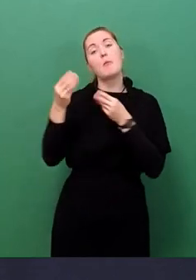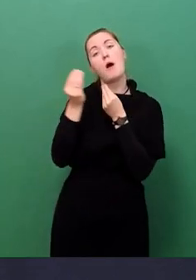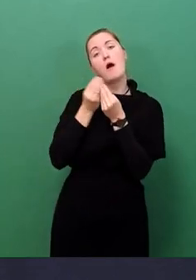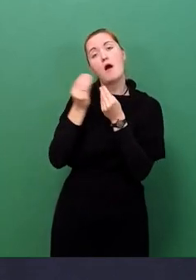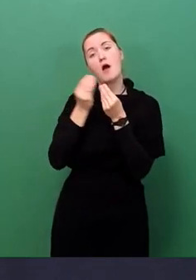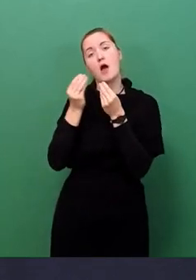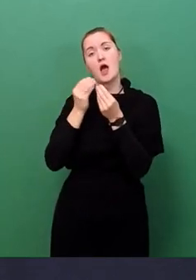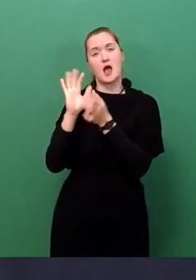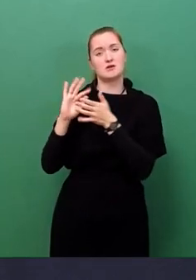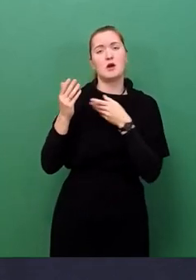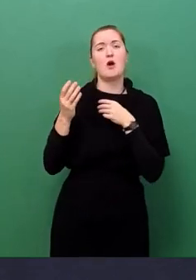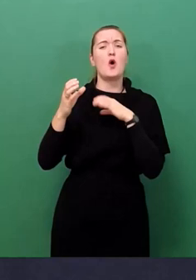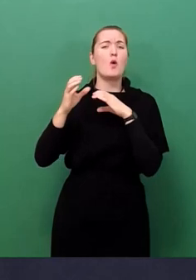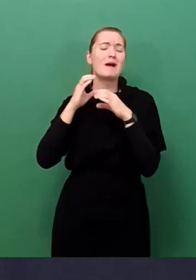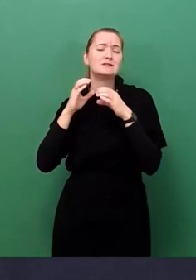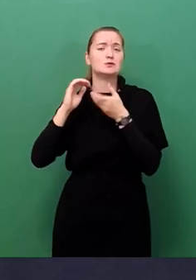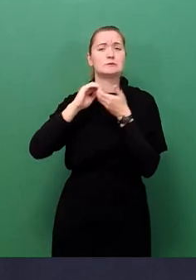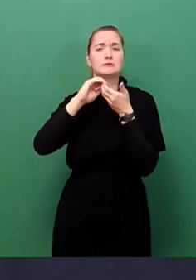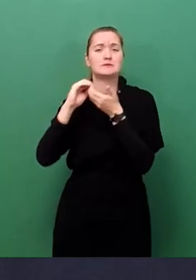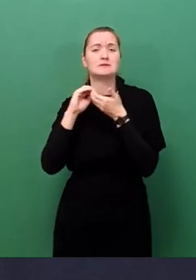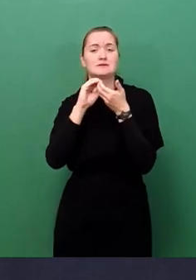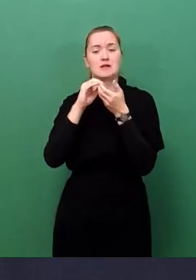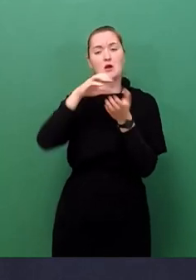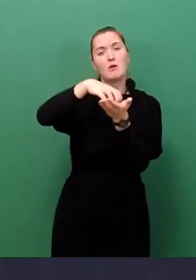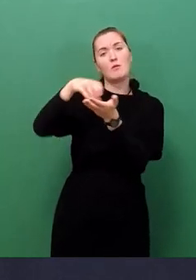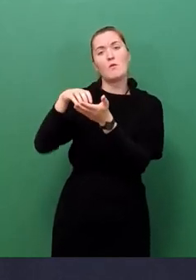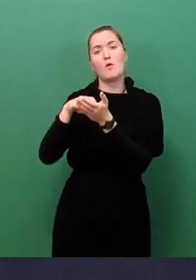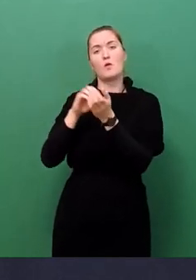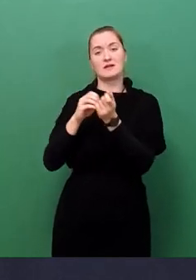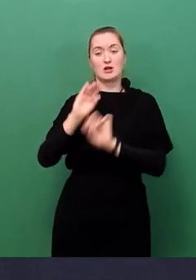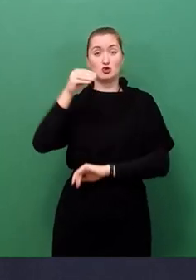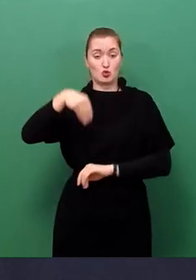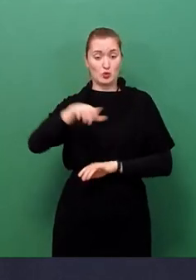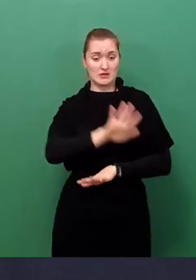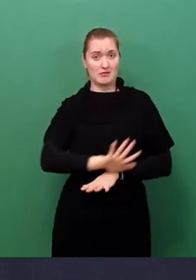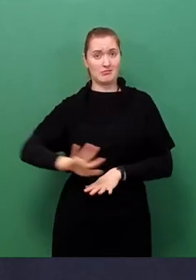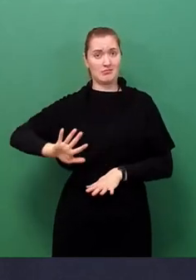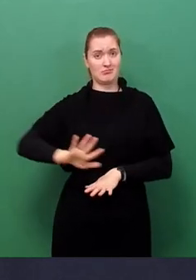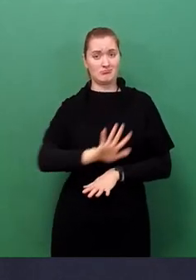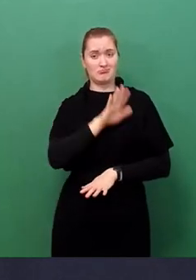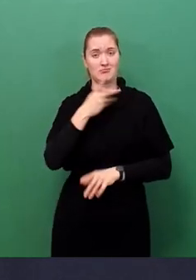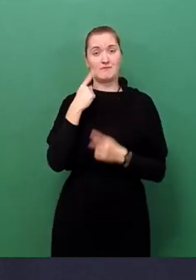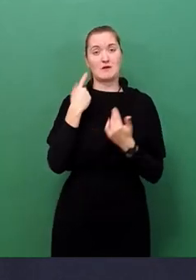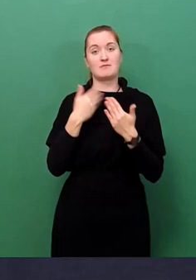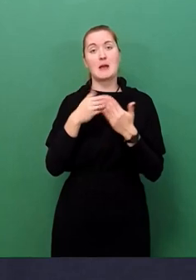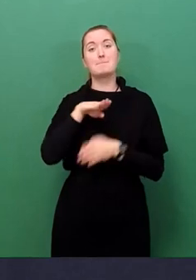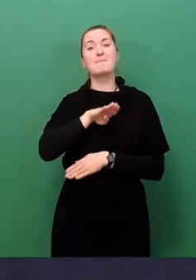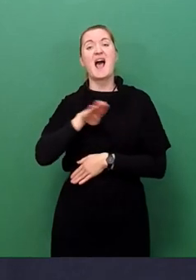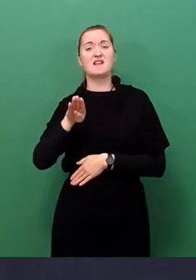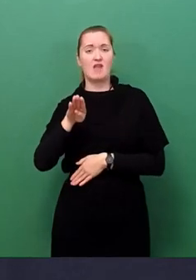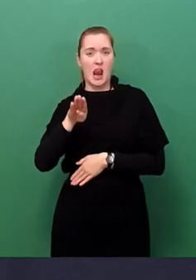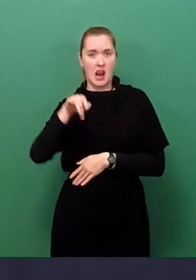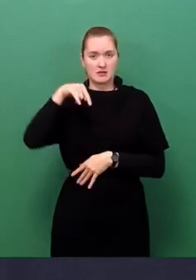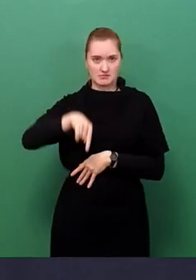Kommunen des globalen Südens. Dies war vor allem mit Blick auf unsere Projekte in Brasseville interessant, da man in